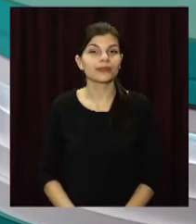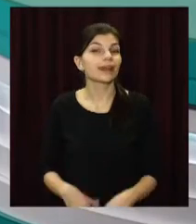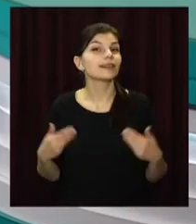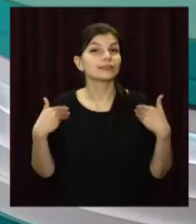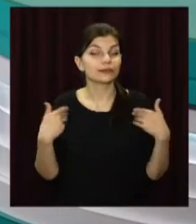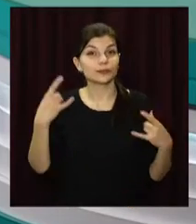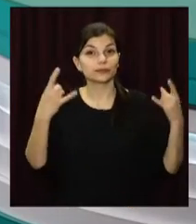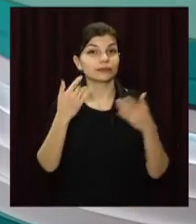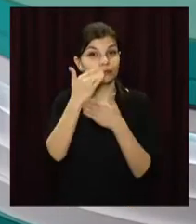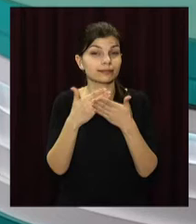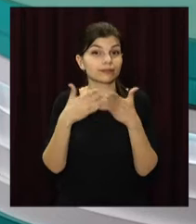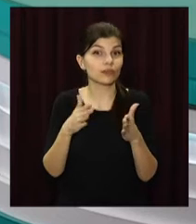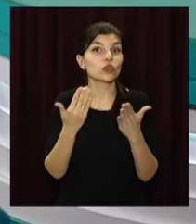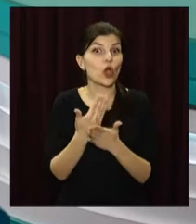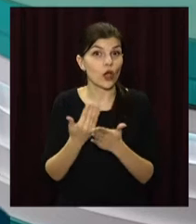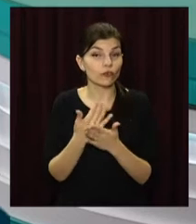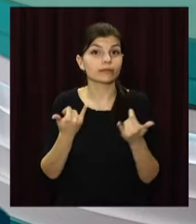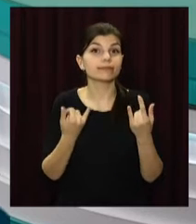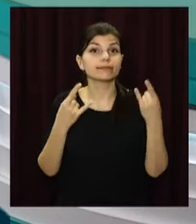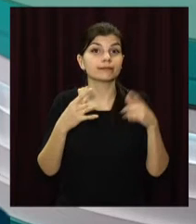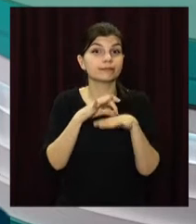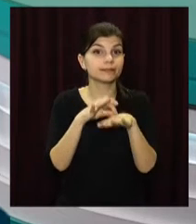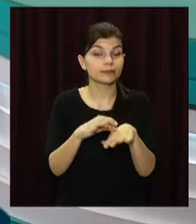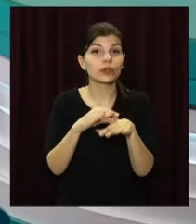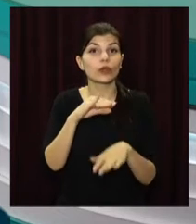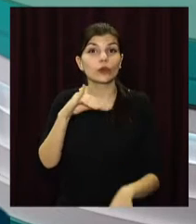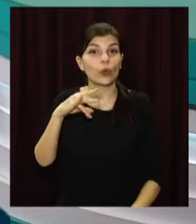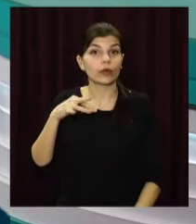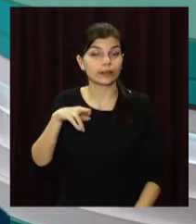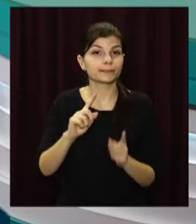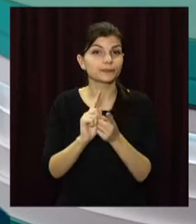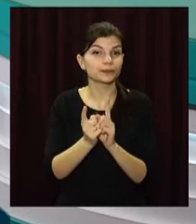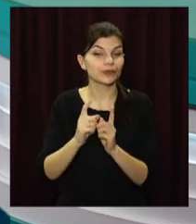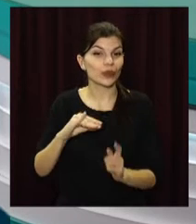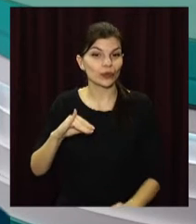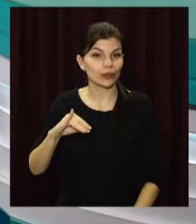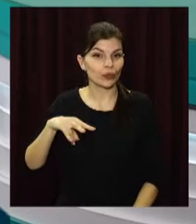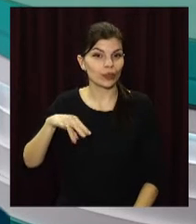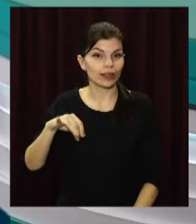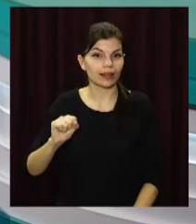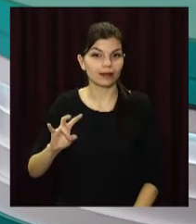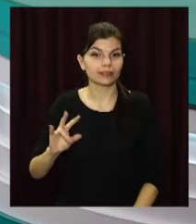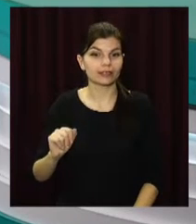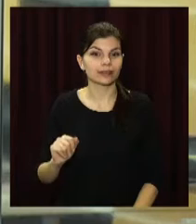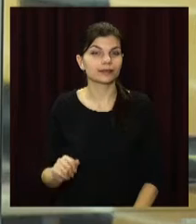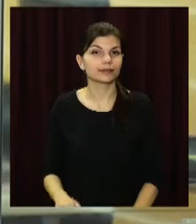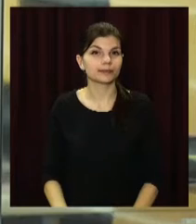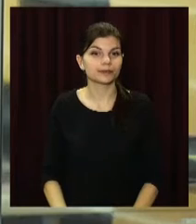Вітаю! Новини на відкритому. студії для вас працюватиму я, Юлія Демченко, та сурдоприкладачка Юліана Пуговкіна.